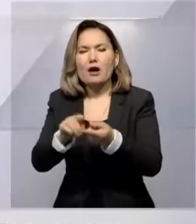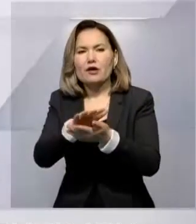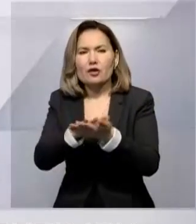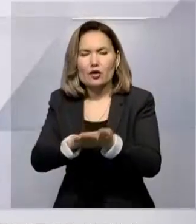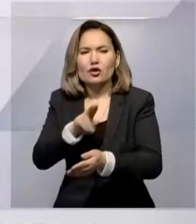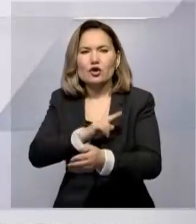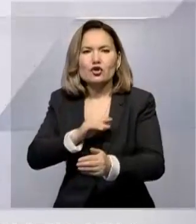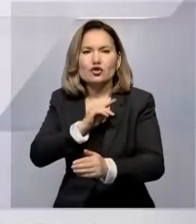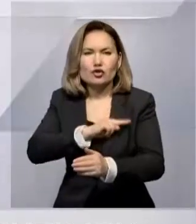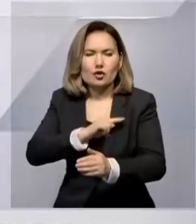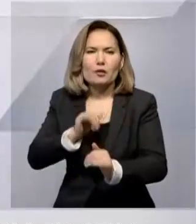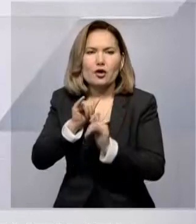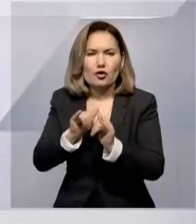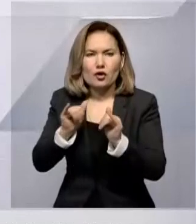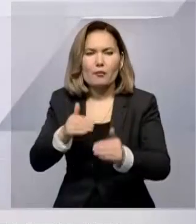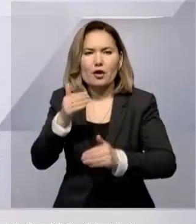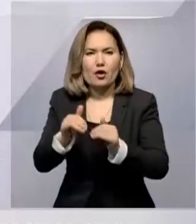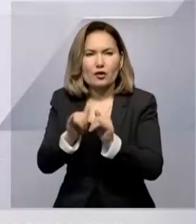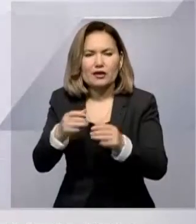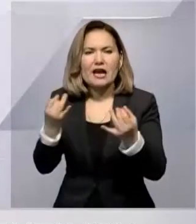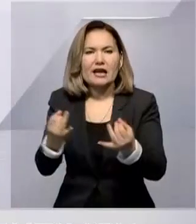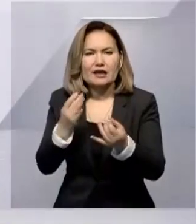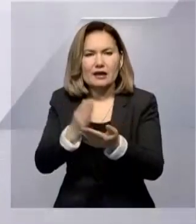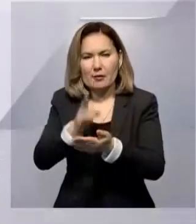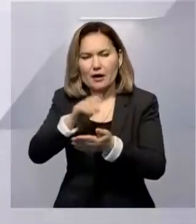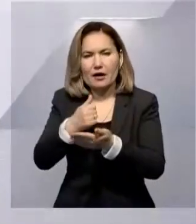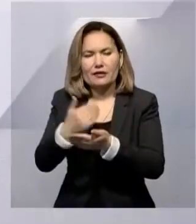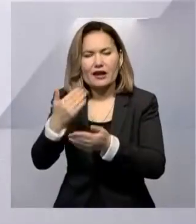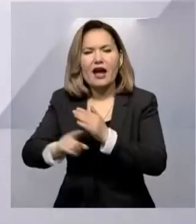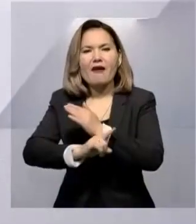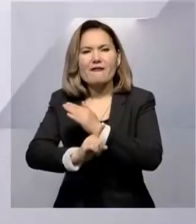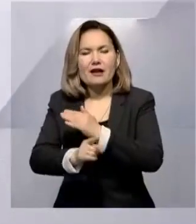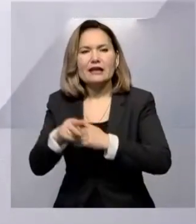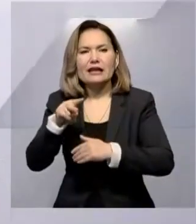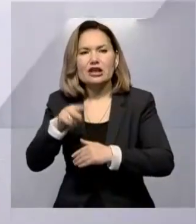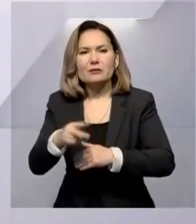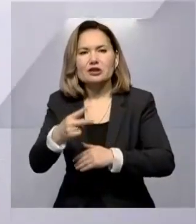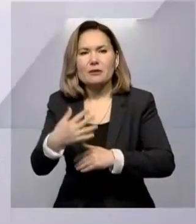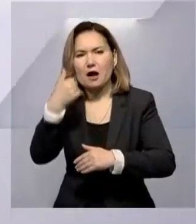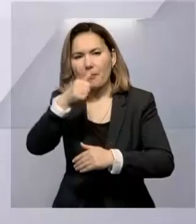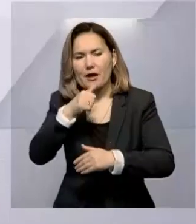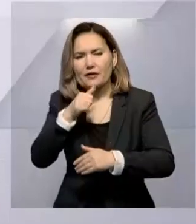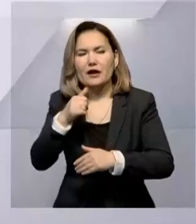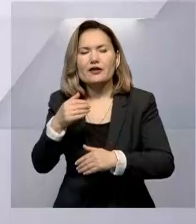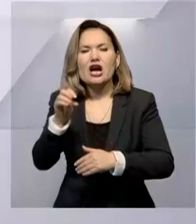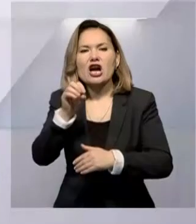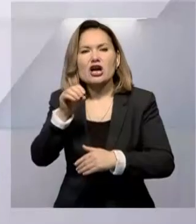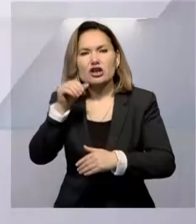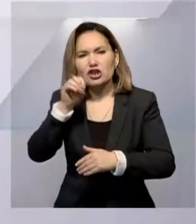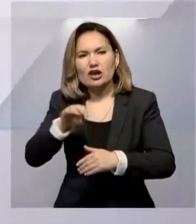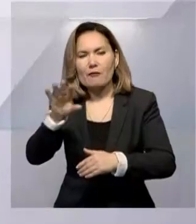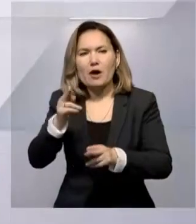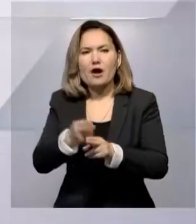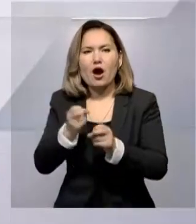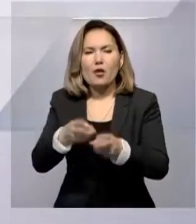қарқынды дамтуға өз әрі мөлділіген білдірді. Мемлекет башысы Финляндияның 2025 жылы Еуропада қауіпсіздік